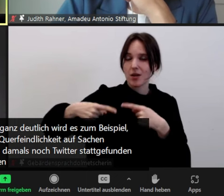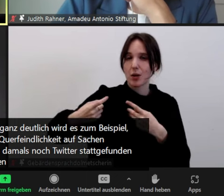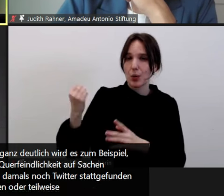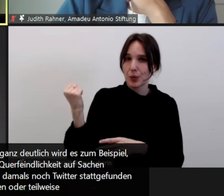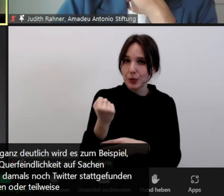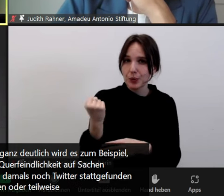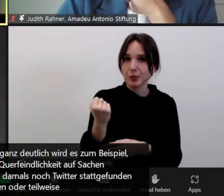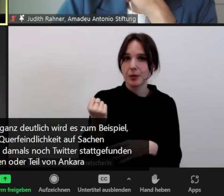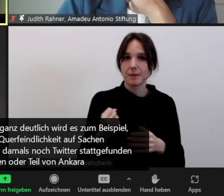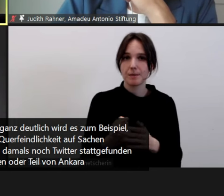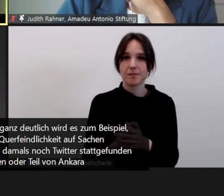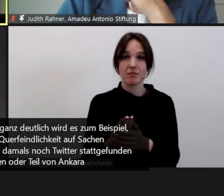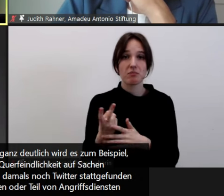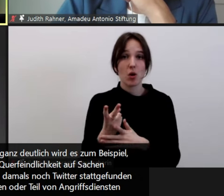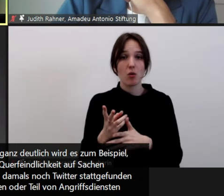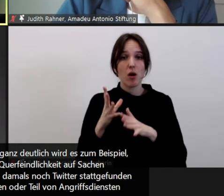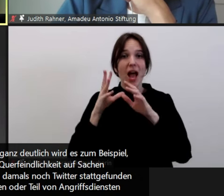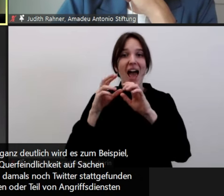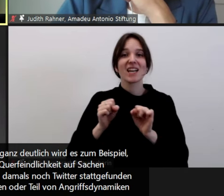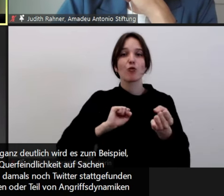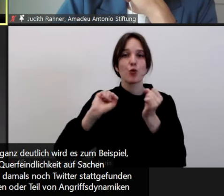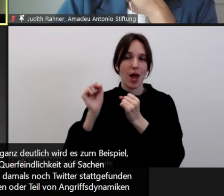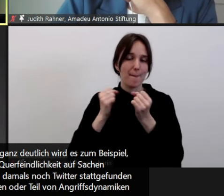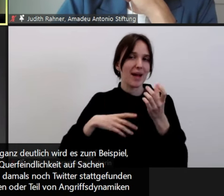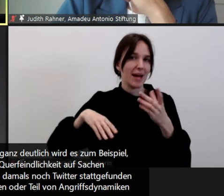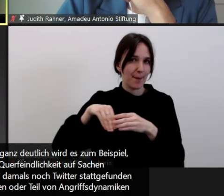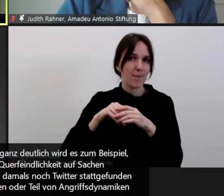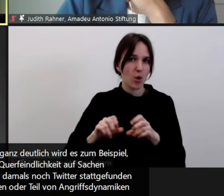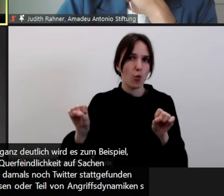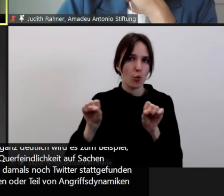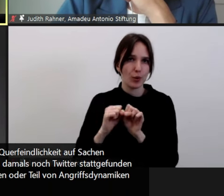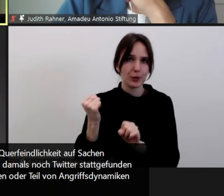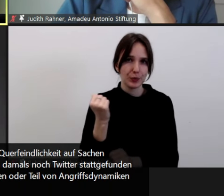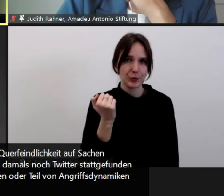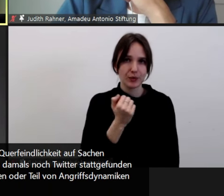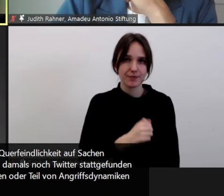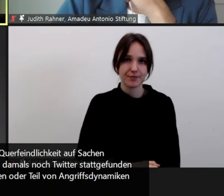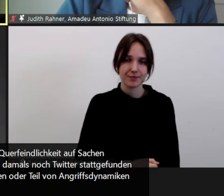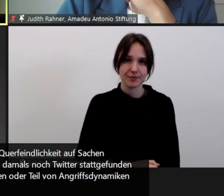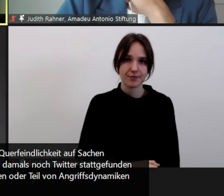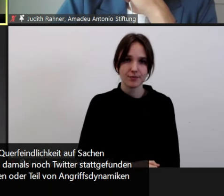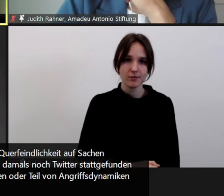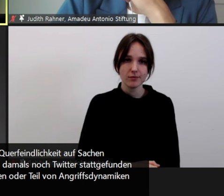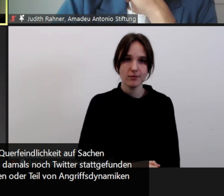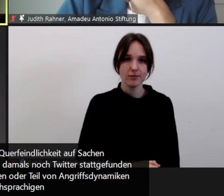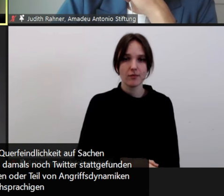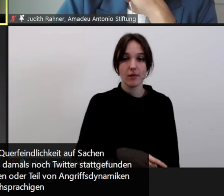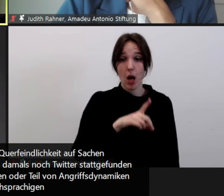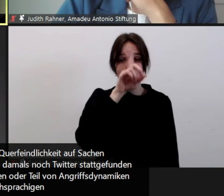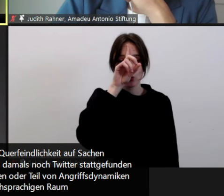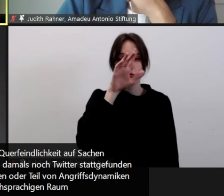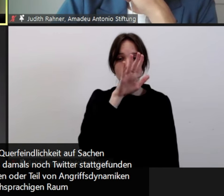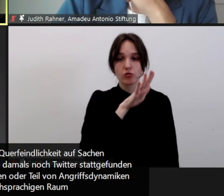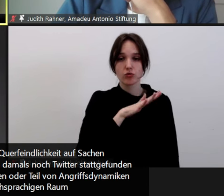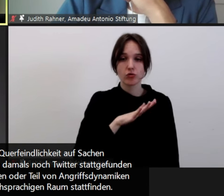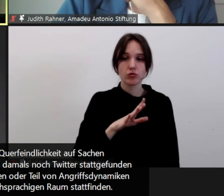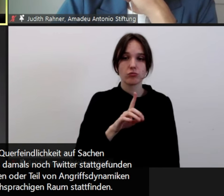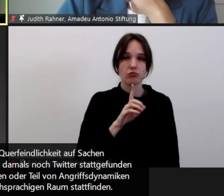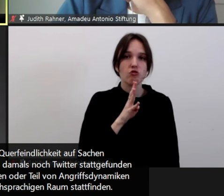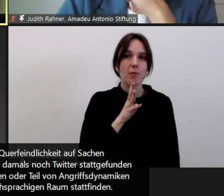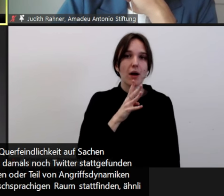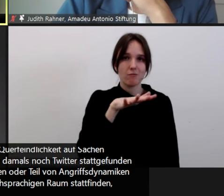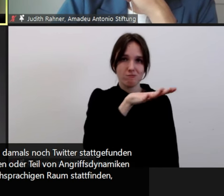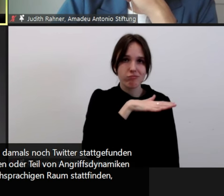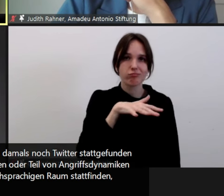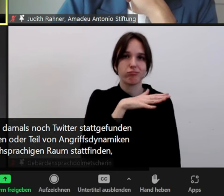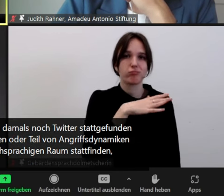oder Teil von Angriffsdynamiken sind, im deutschsprachigen Raum stattfinden. Ähnlich auch bei